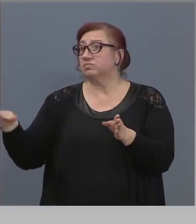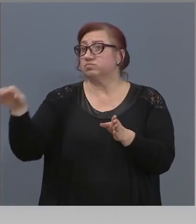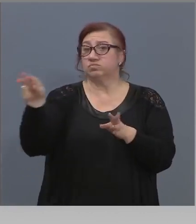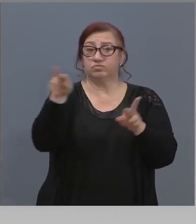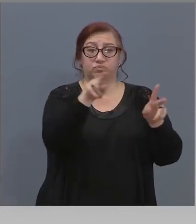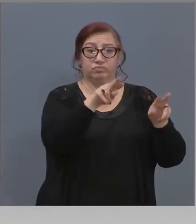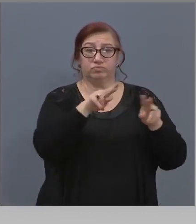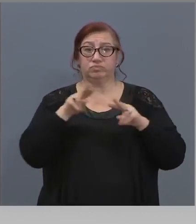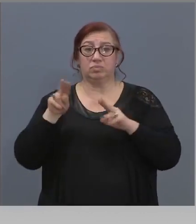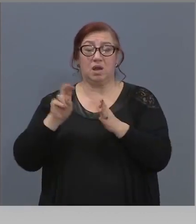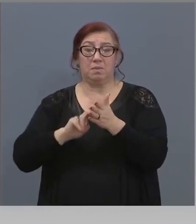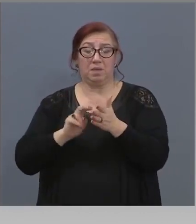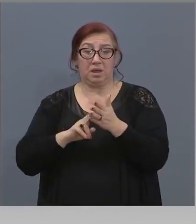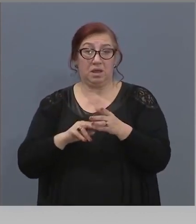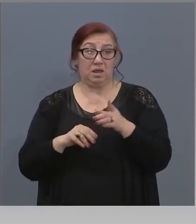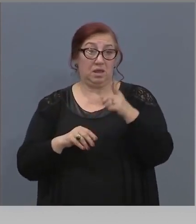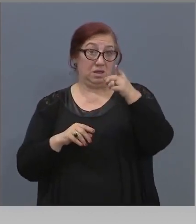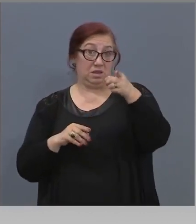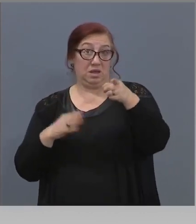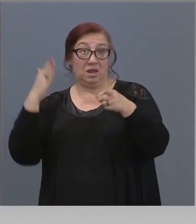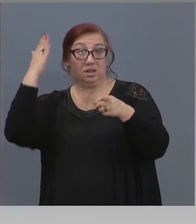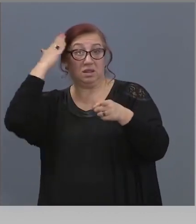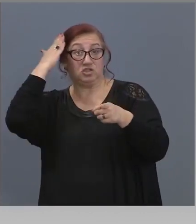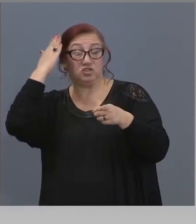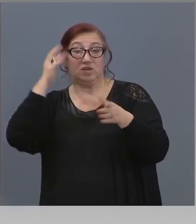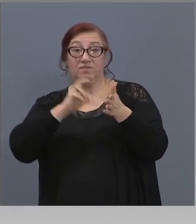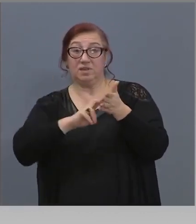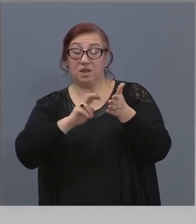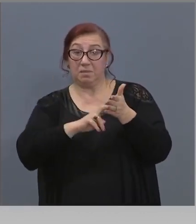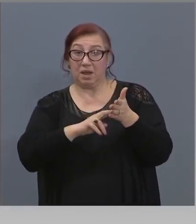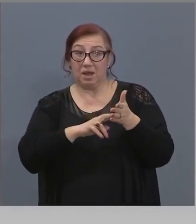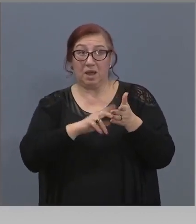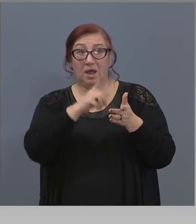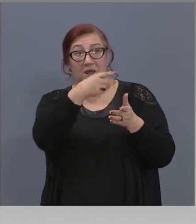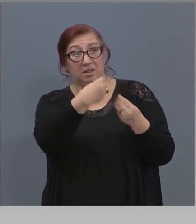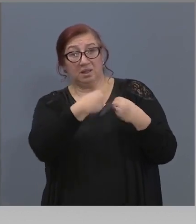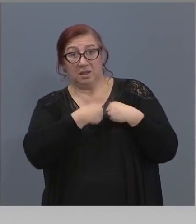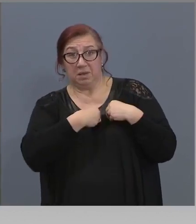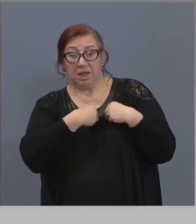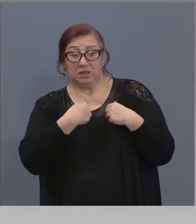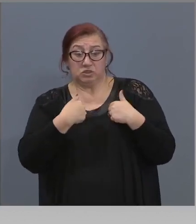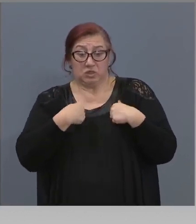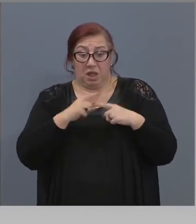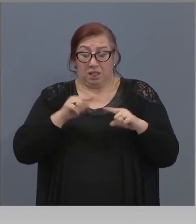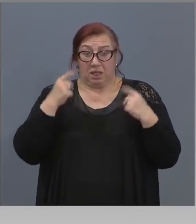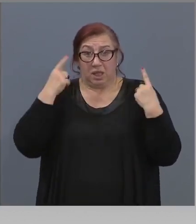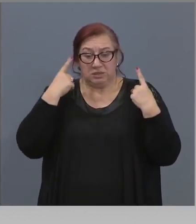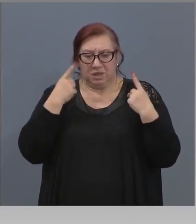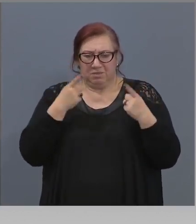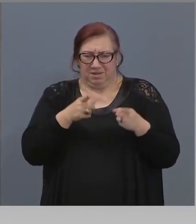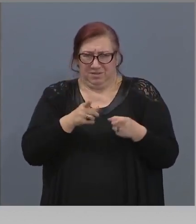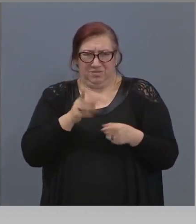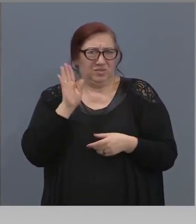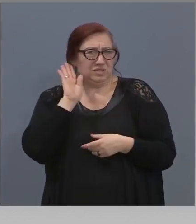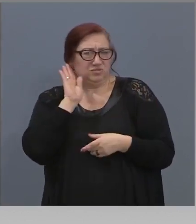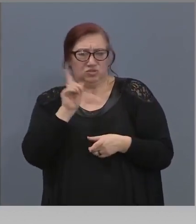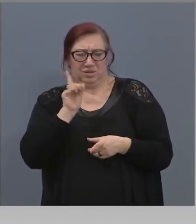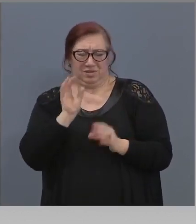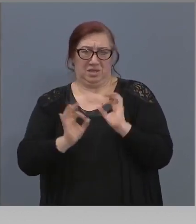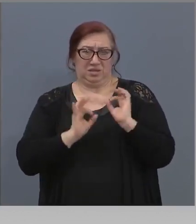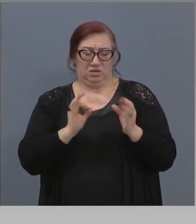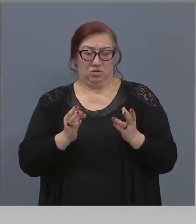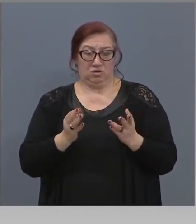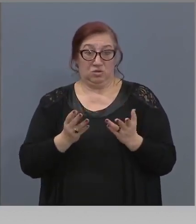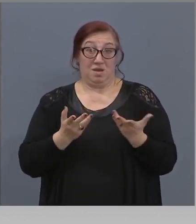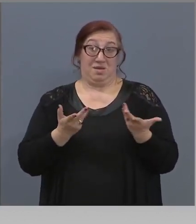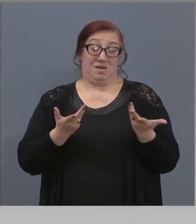Държавната банка. А като е Държавната банка, да кажеш не съм знаел, звучи не сериозно. А не съм знаел. Е след като не